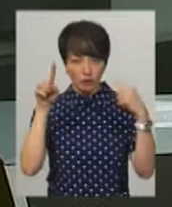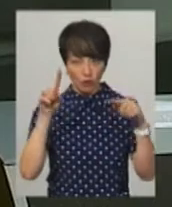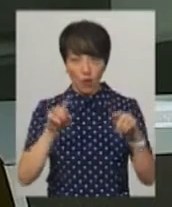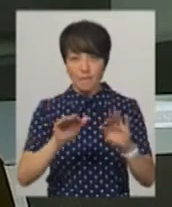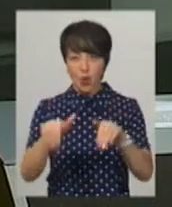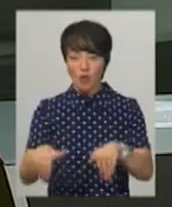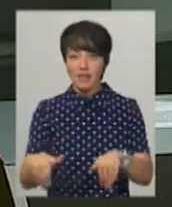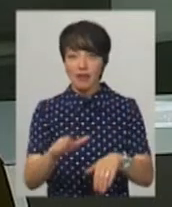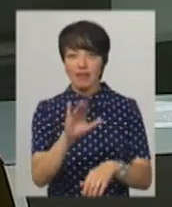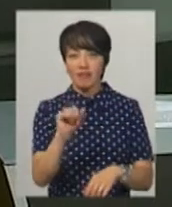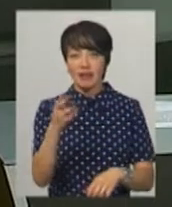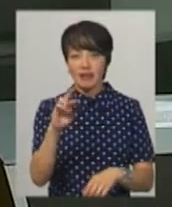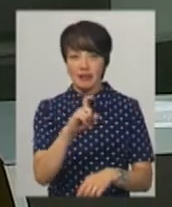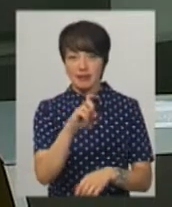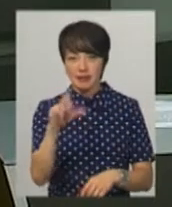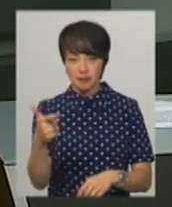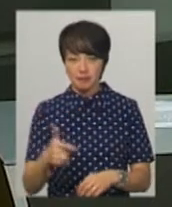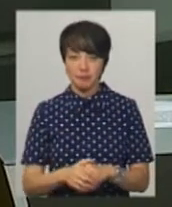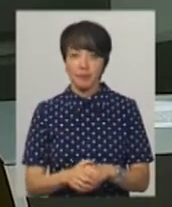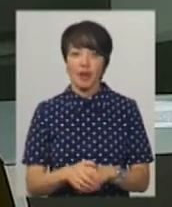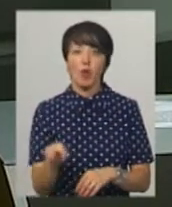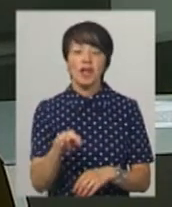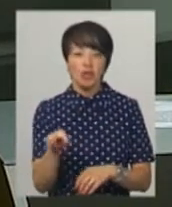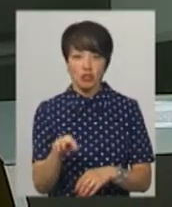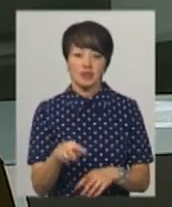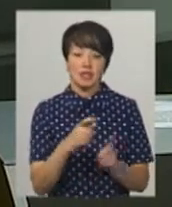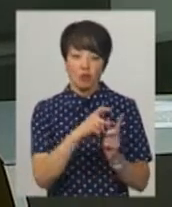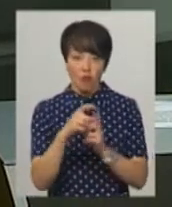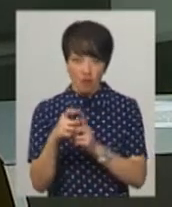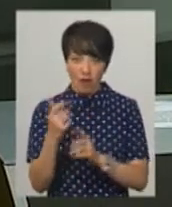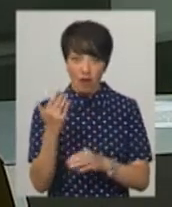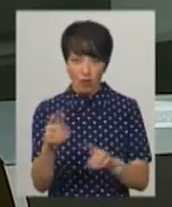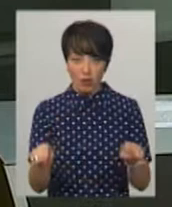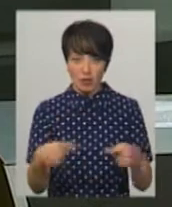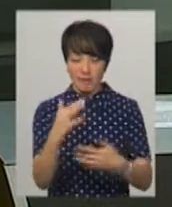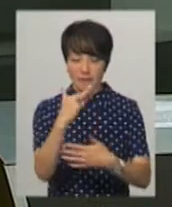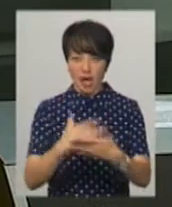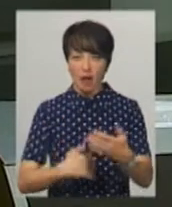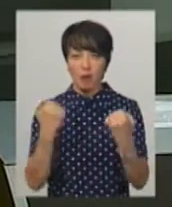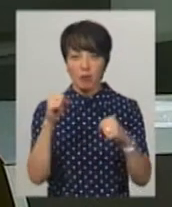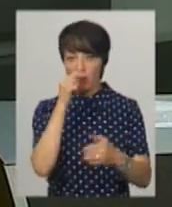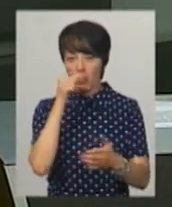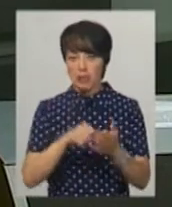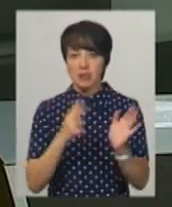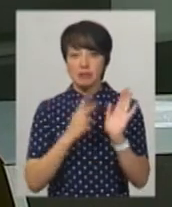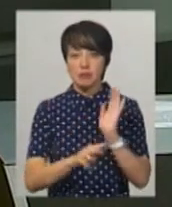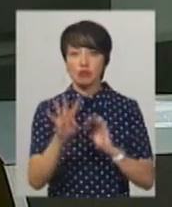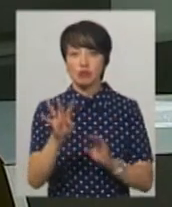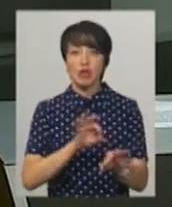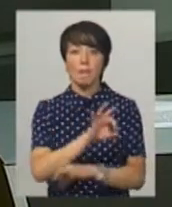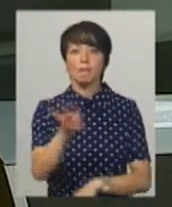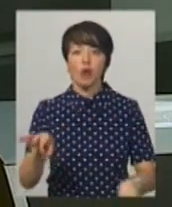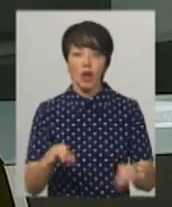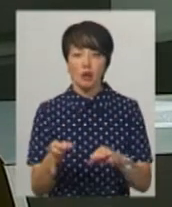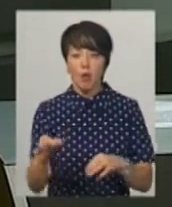«Подільський витязь» у Стим Кармалюк у Литичеві. За словами Анни Сірої, до переліку переможців потрапили 74 проекти